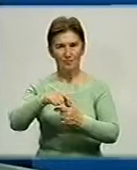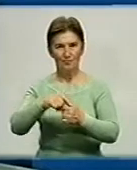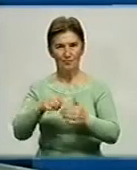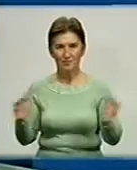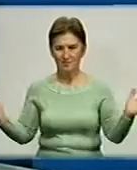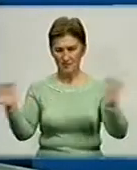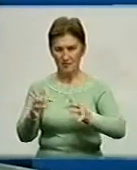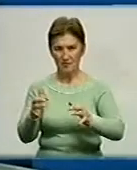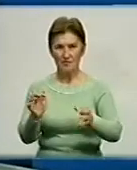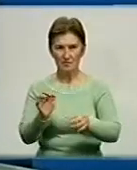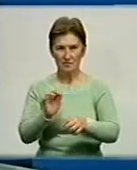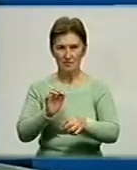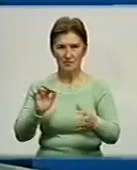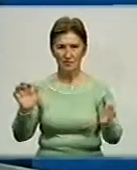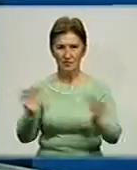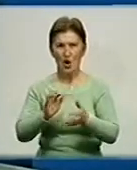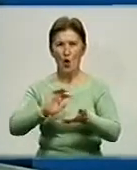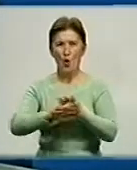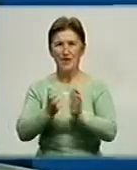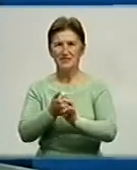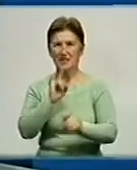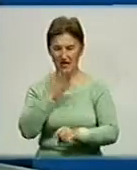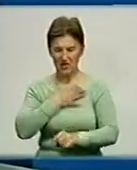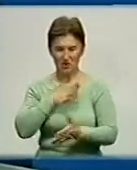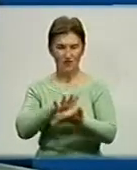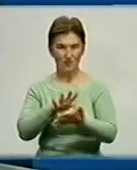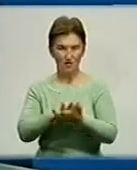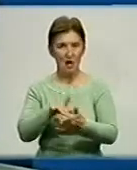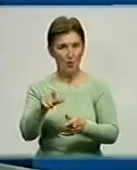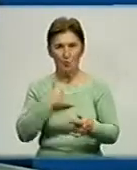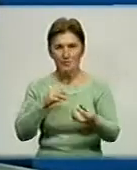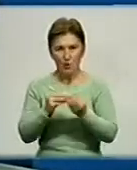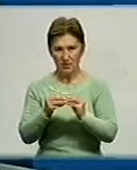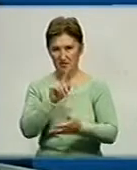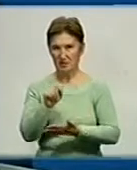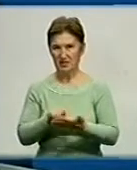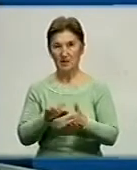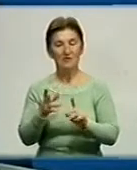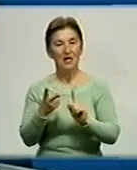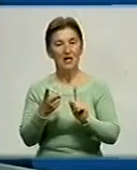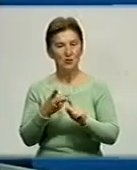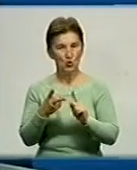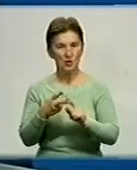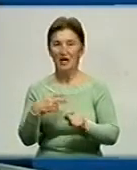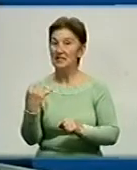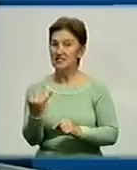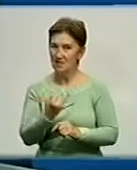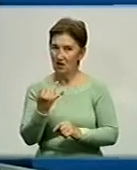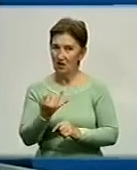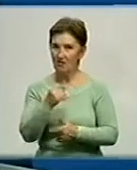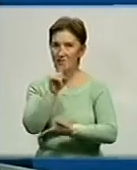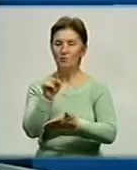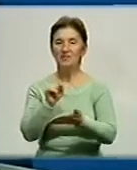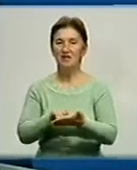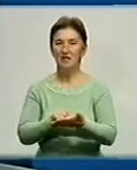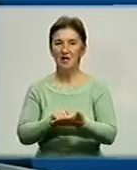нашого сміття. А це для нас просто проблемне питання. Друге цікаве, надзвичайно, питання було.